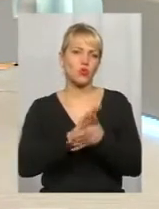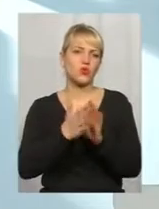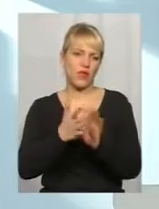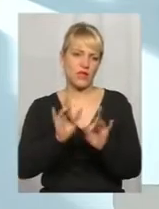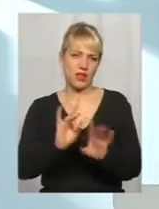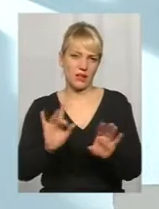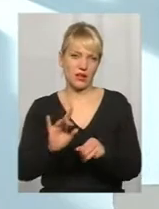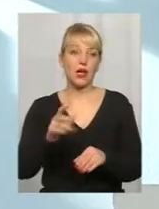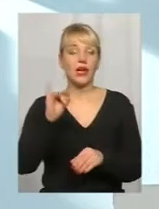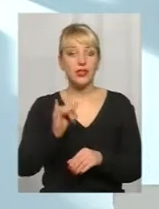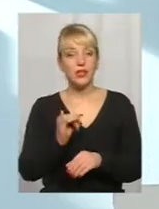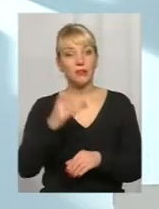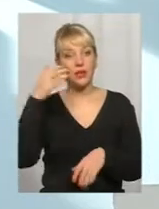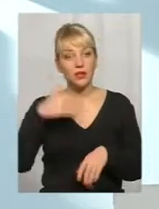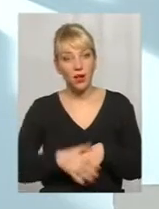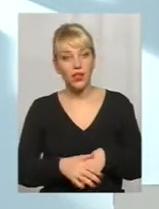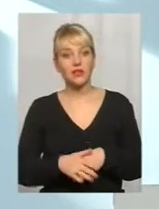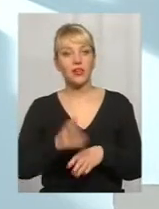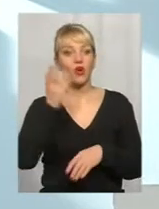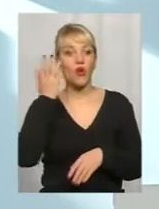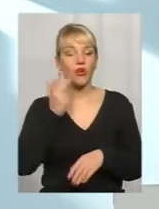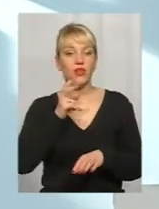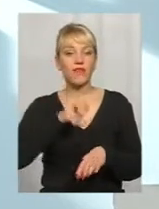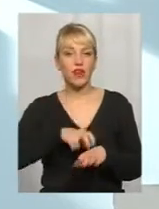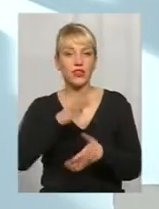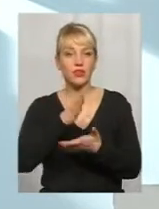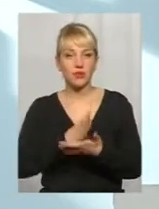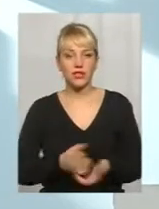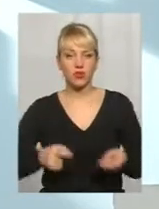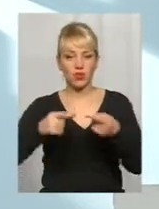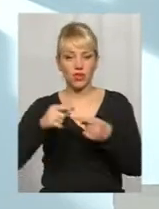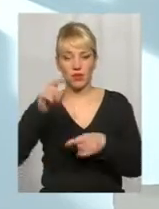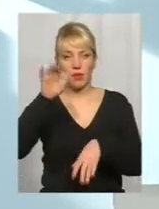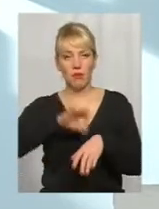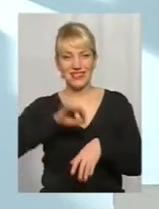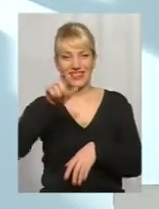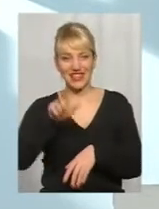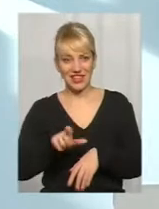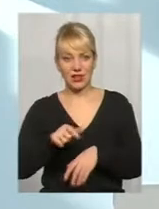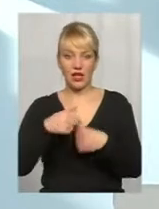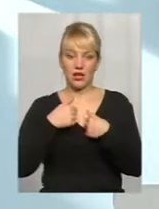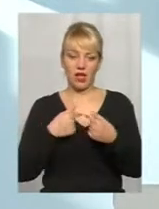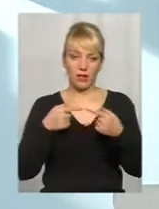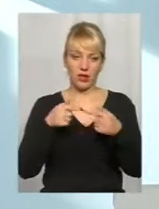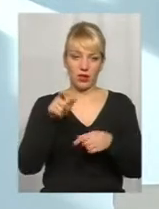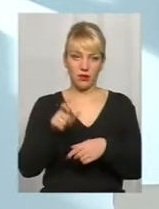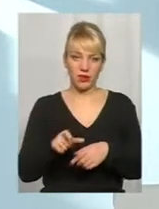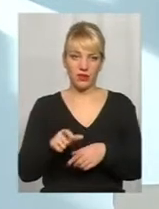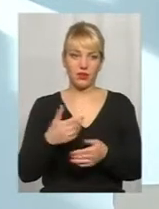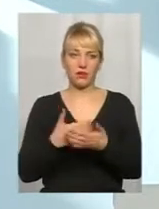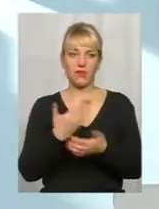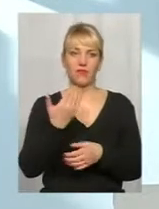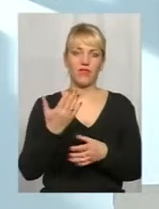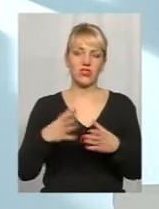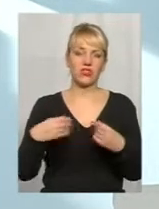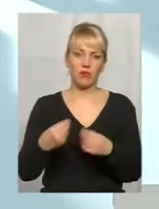то есть, понимаєте, коли врач імеє діло з конкретним пацієнтом, я імею діло з конкретним пацієнтом, там, ваш